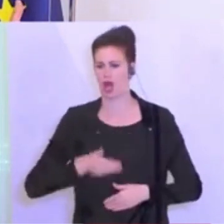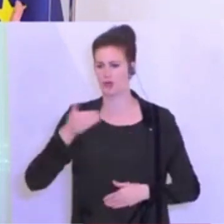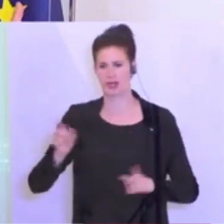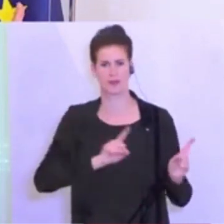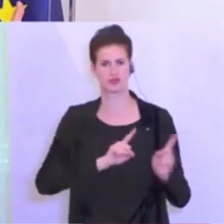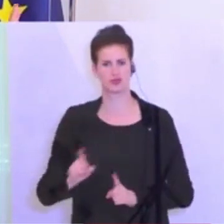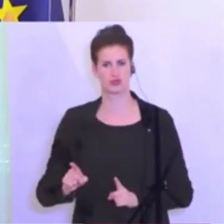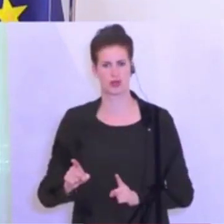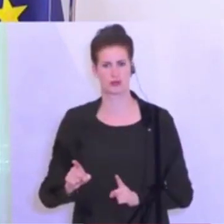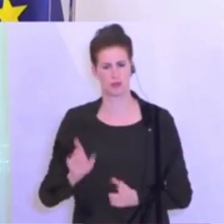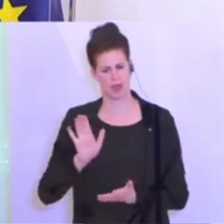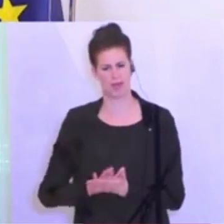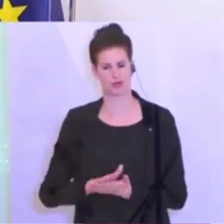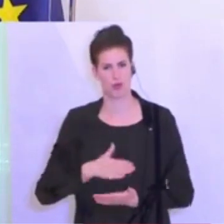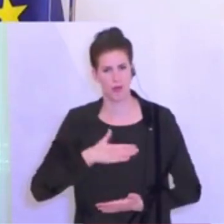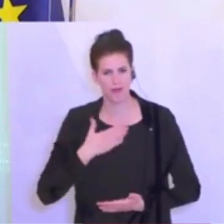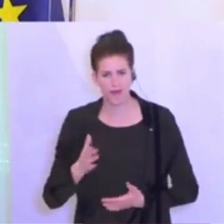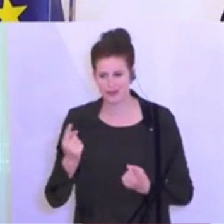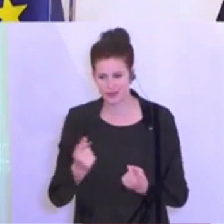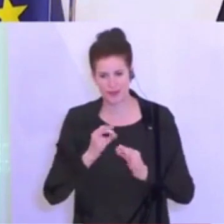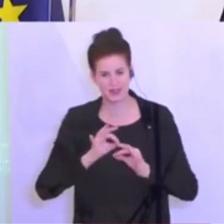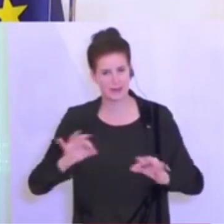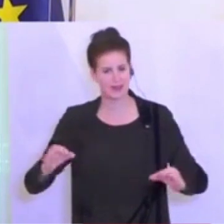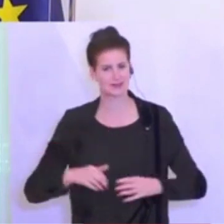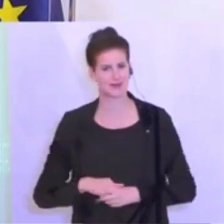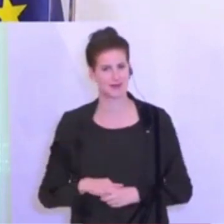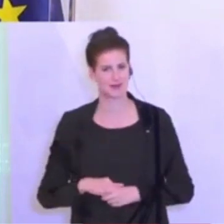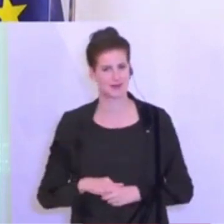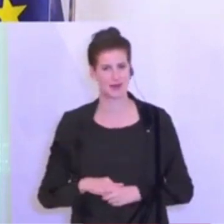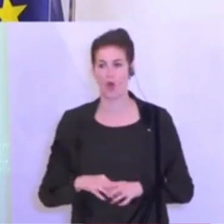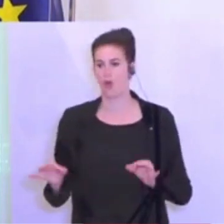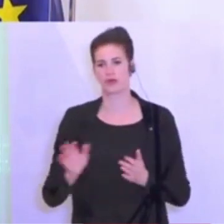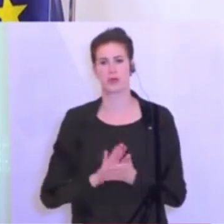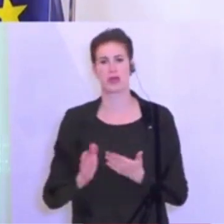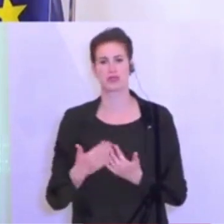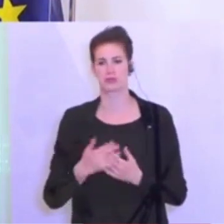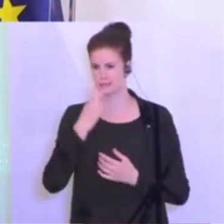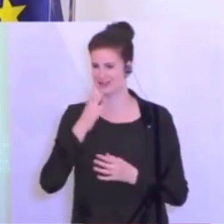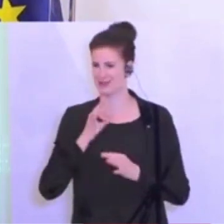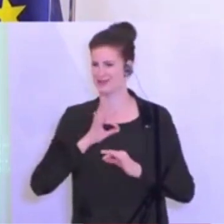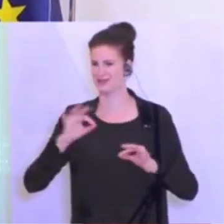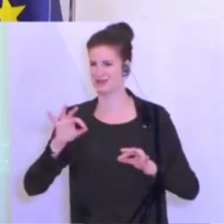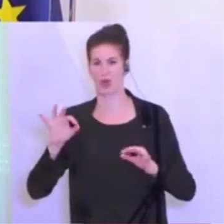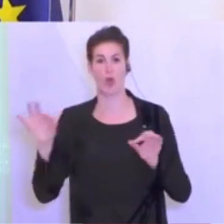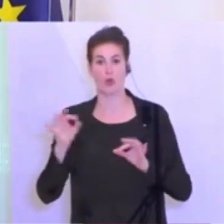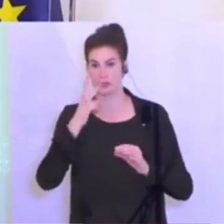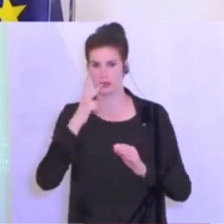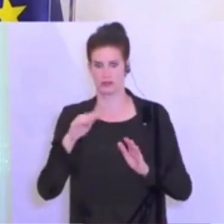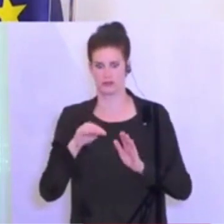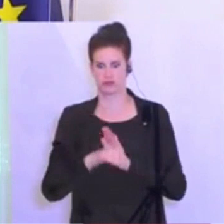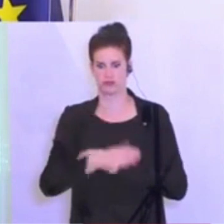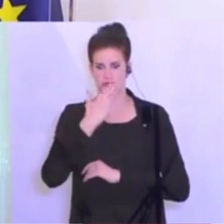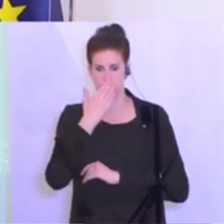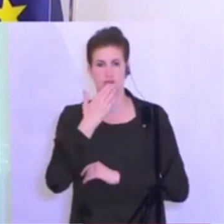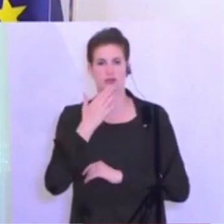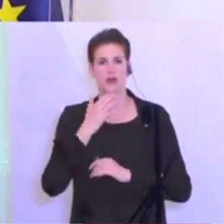verbessert. Und genauso wäre es absurd, nichts zu tun und die Hände in den Schoß zu legen, wenn sich die Situation wieder verschlechtert. Wir wissen,